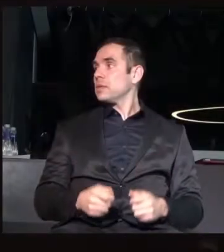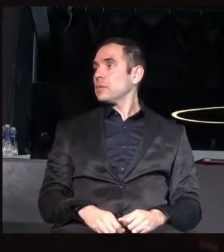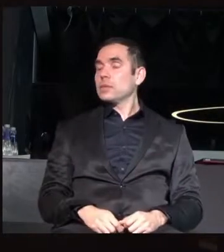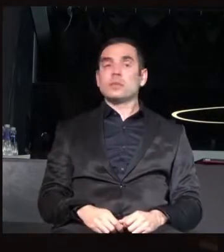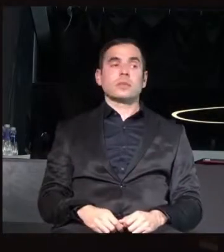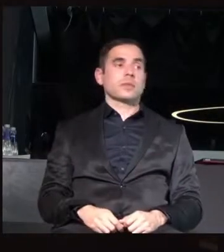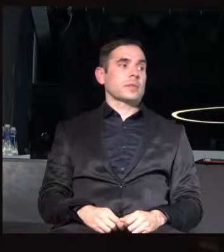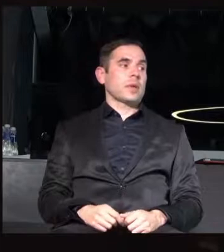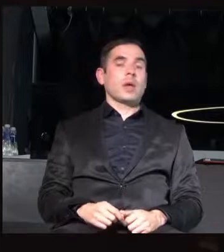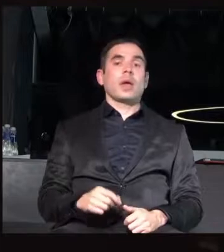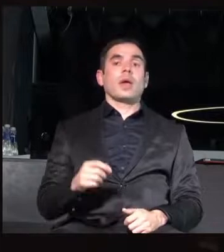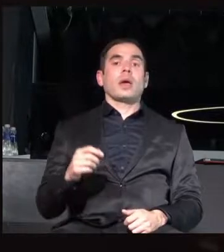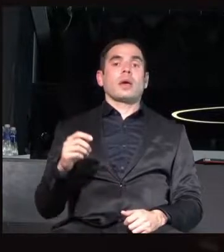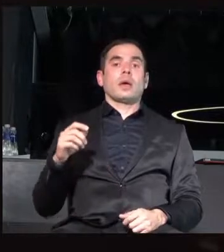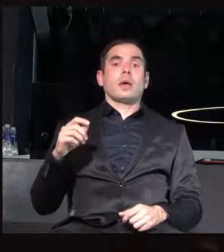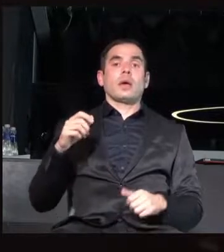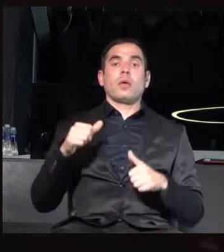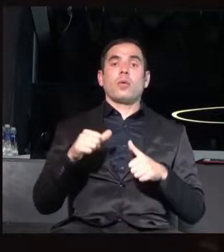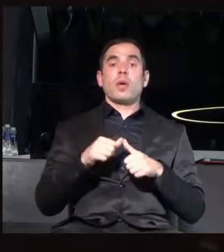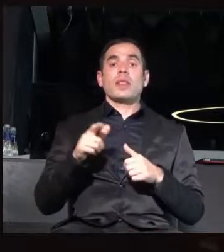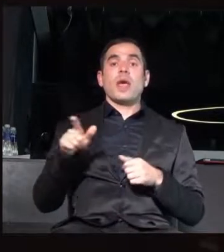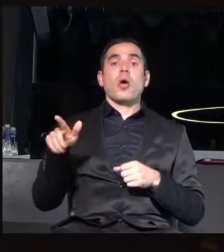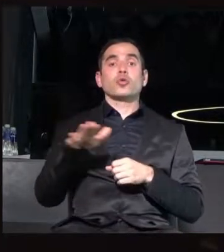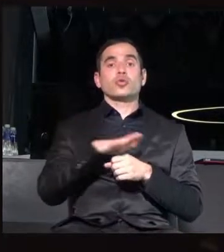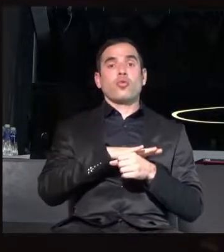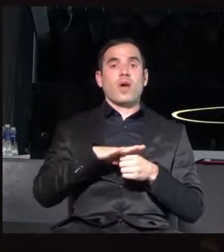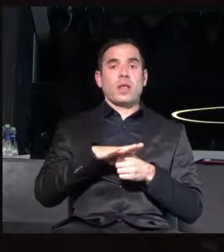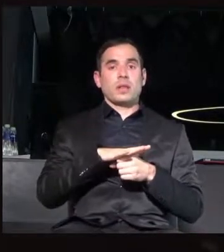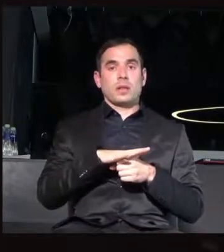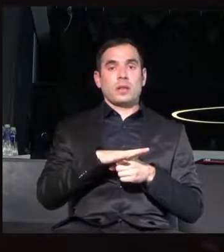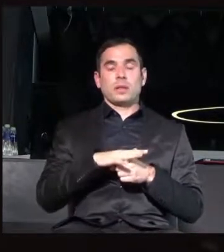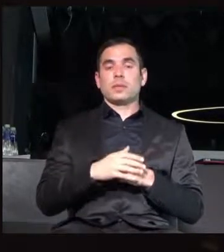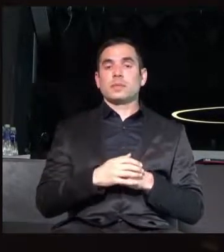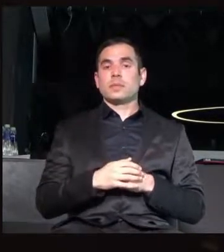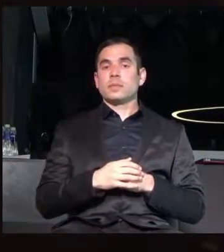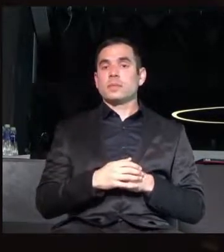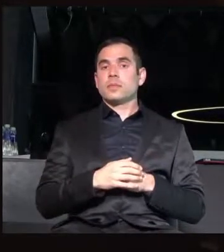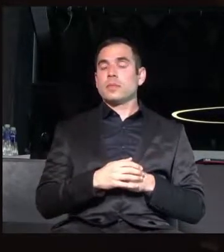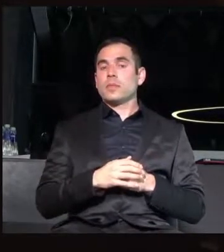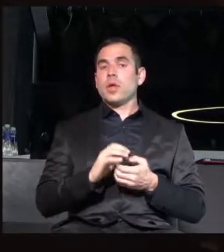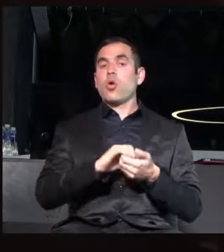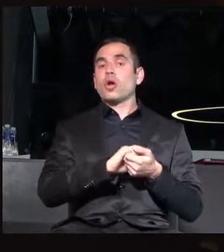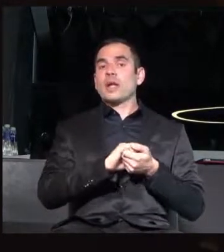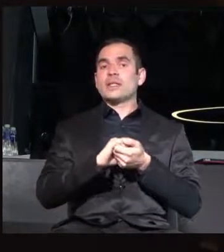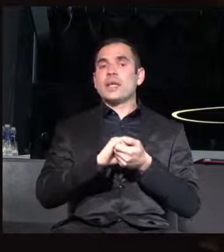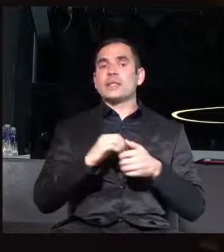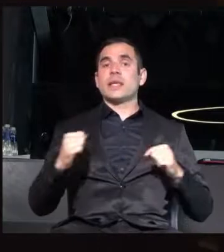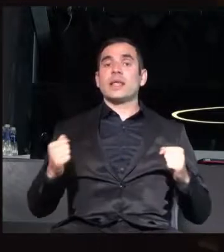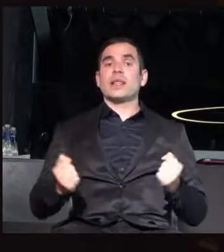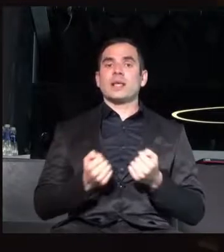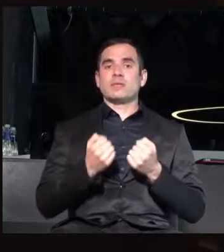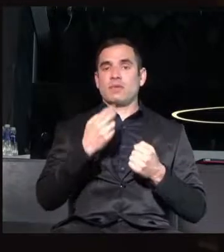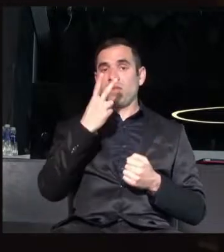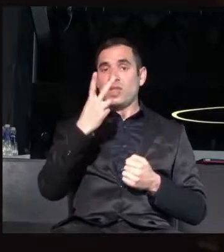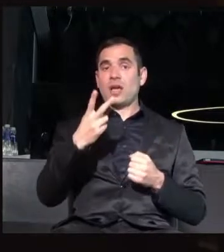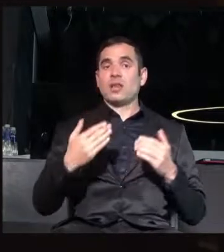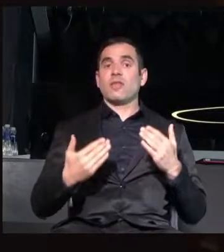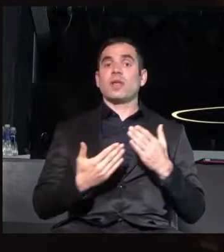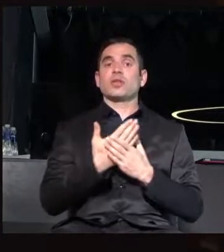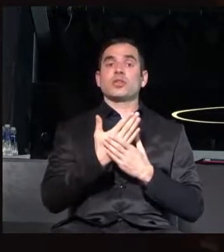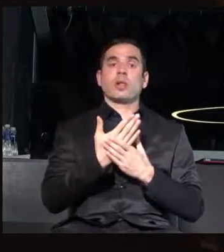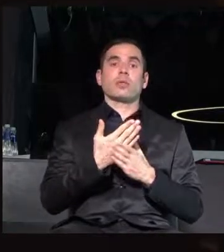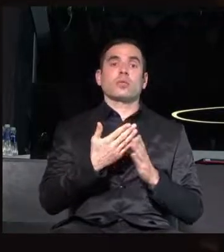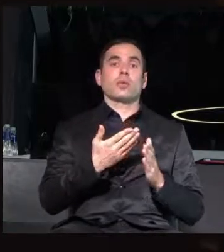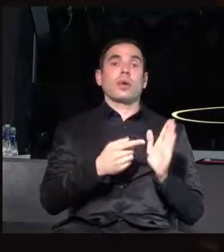Адвокат Деница Любенова Любенова всъщност е основател на правната програма на Организация действие. Вие видяхте в началото, в